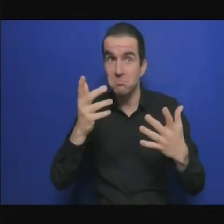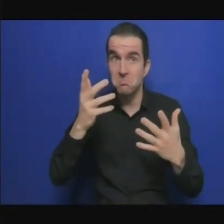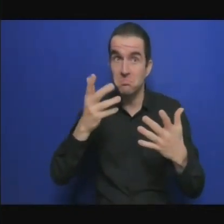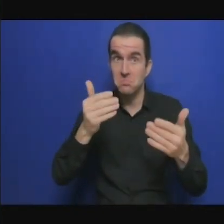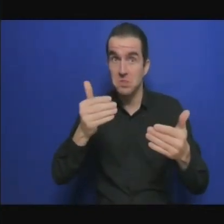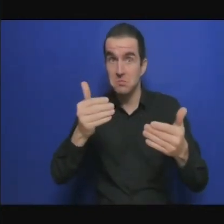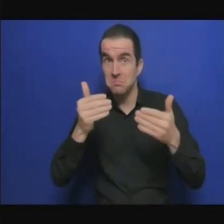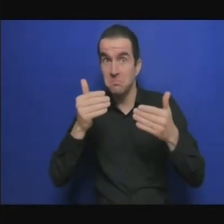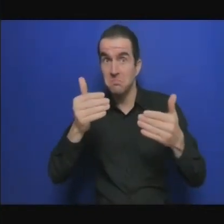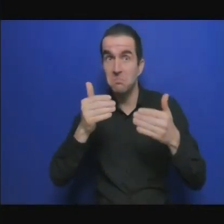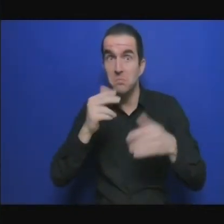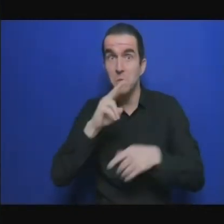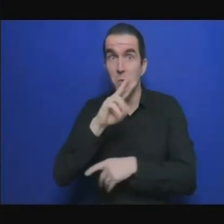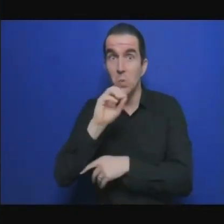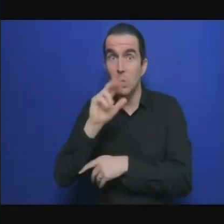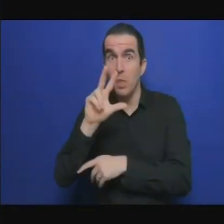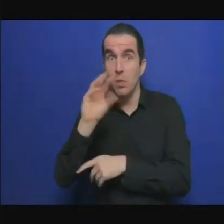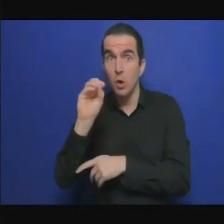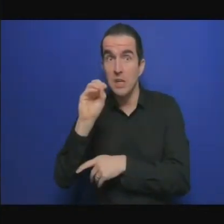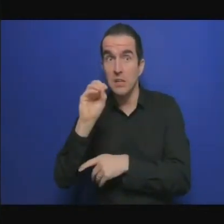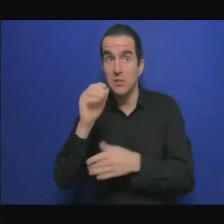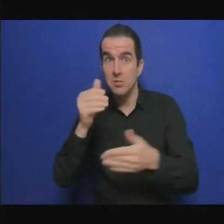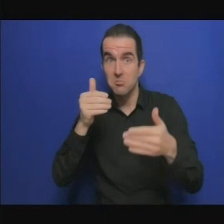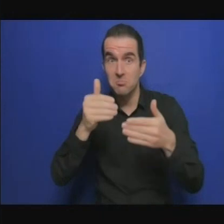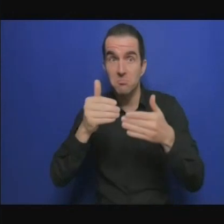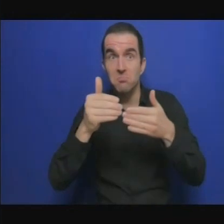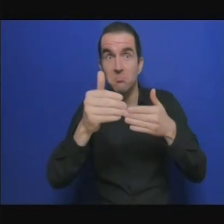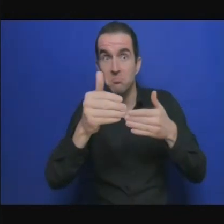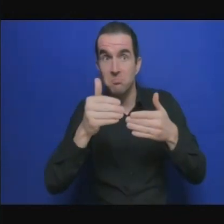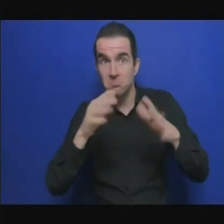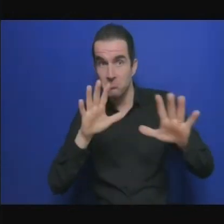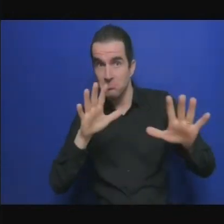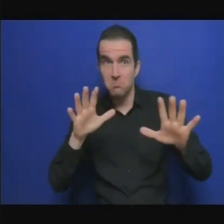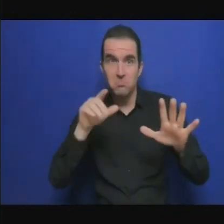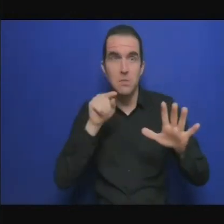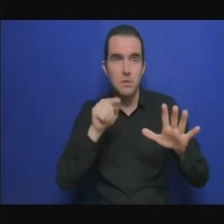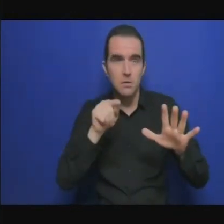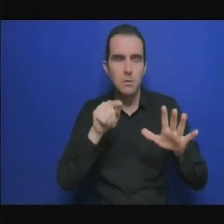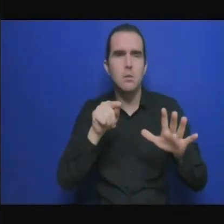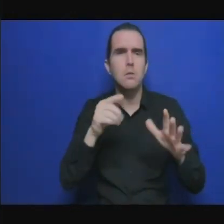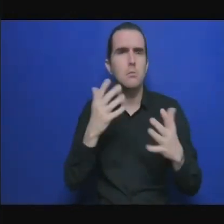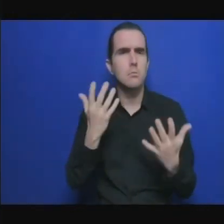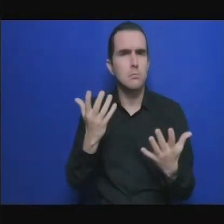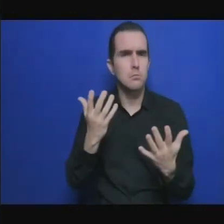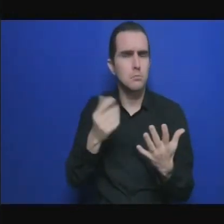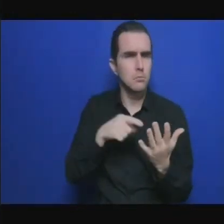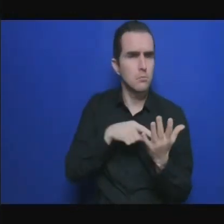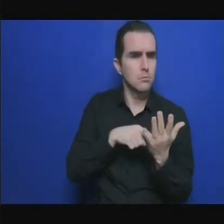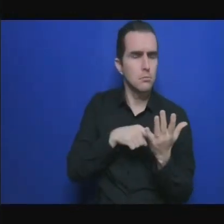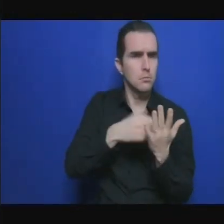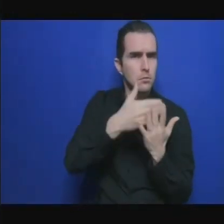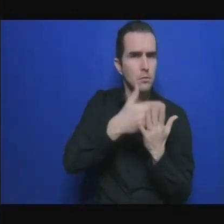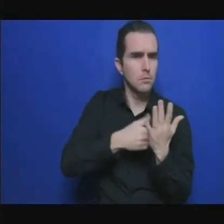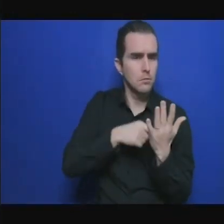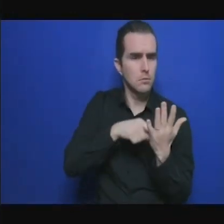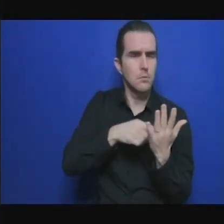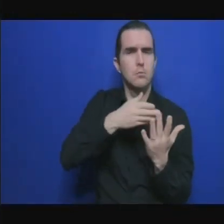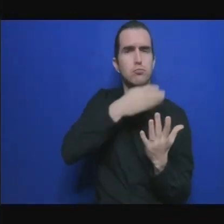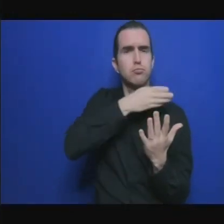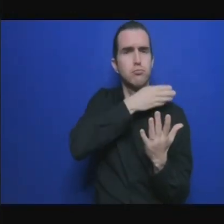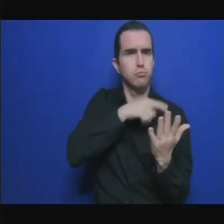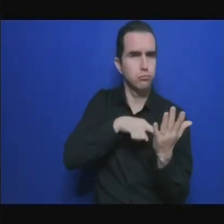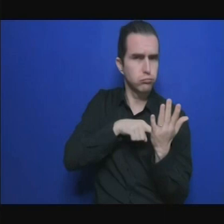aujourd'hui, l'avancée des connaissances scientifiques fait qu'il n'y a plus aucun doute que le réchauffement que nous